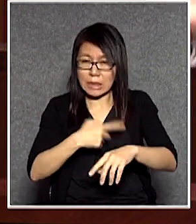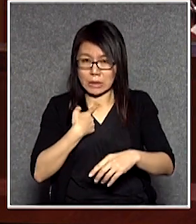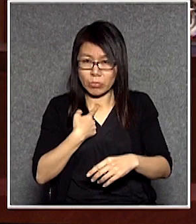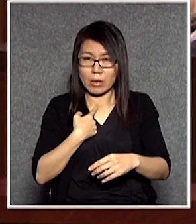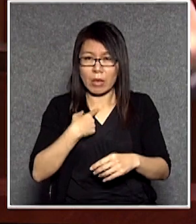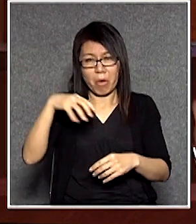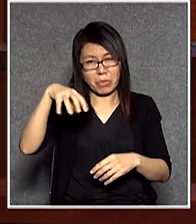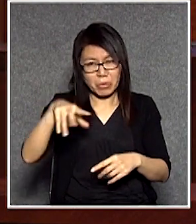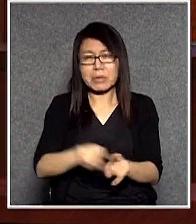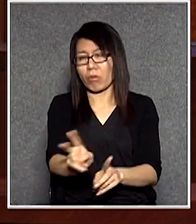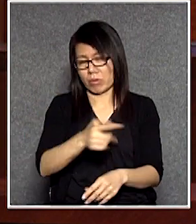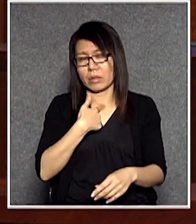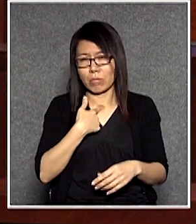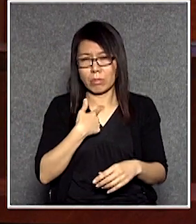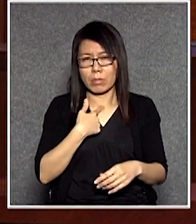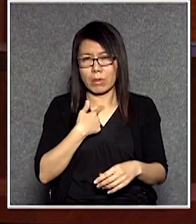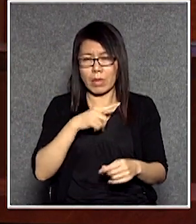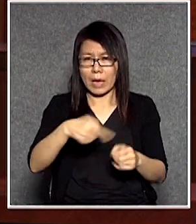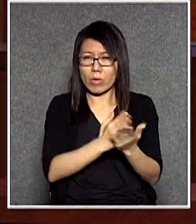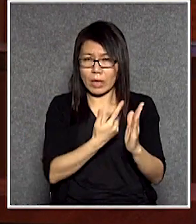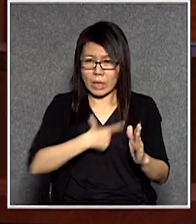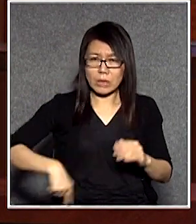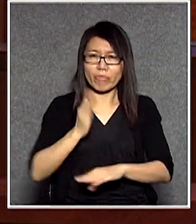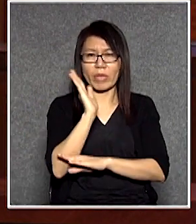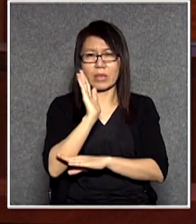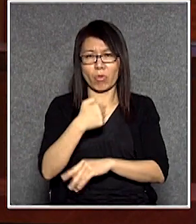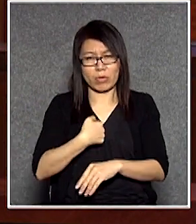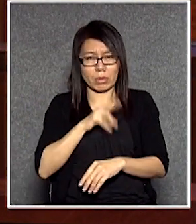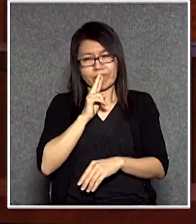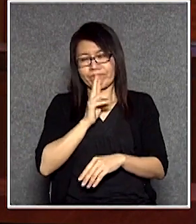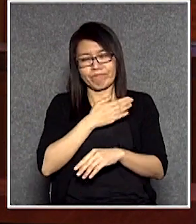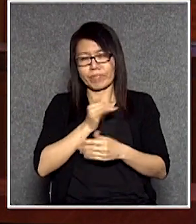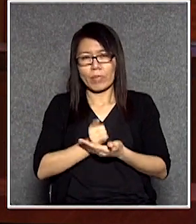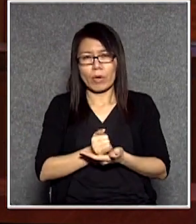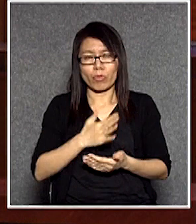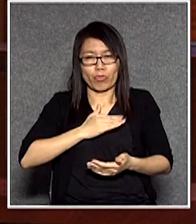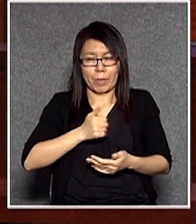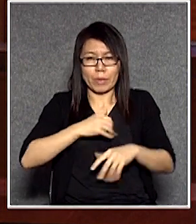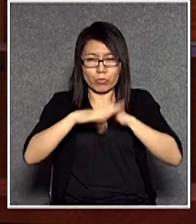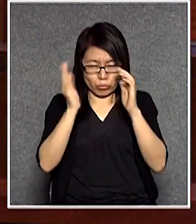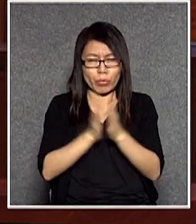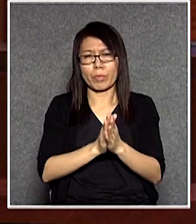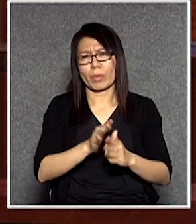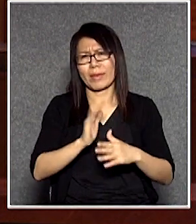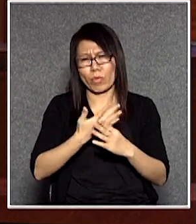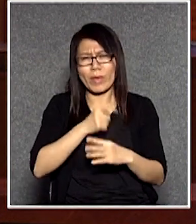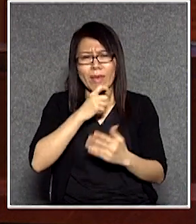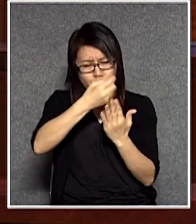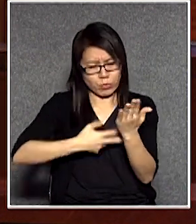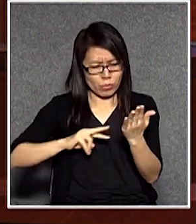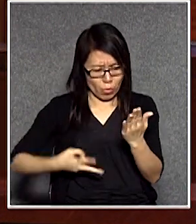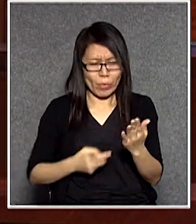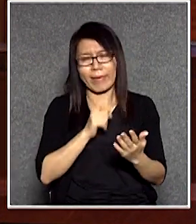所以今天我看到有其他議員會發言我們都盡量不發言其實我們預備的那些全部都是因為有提出修正案